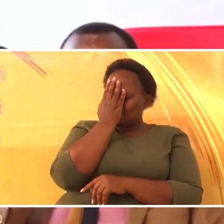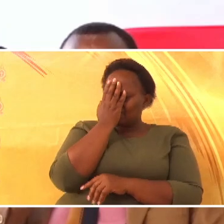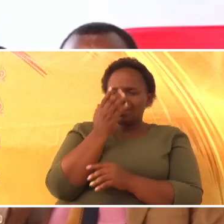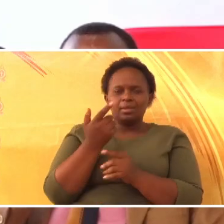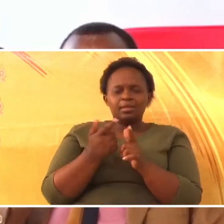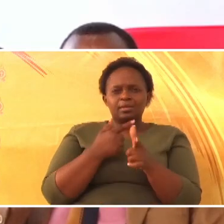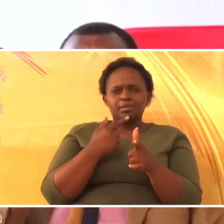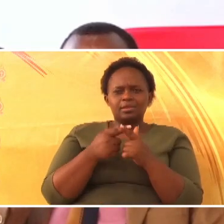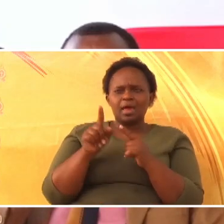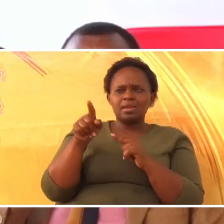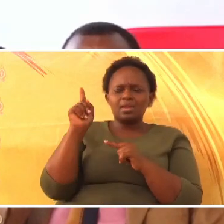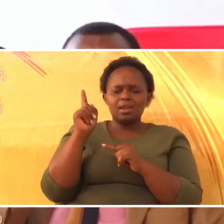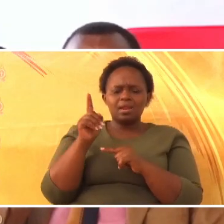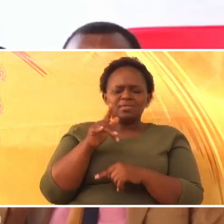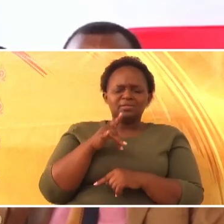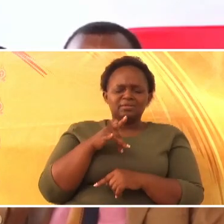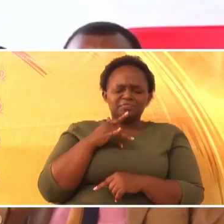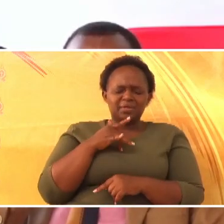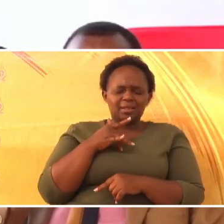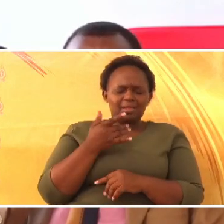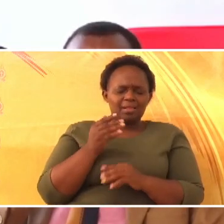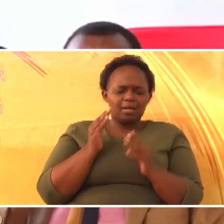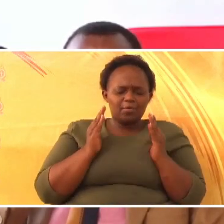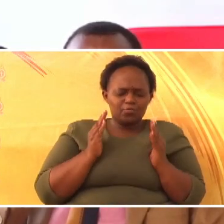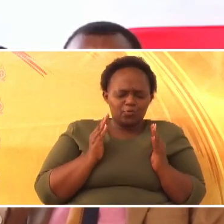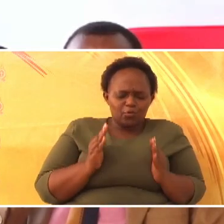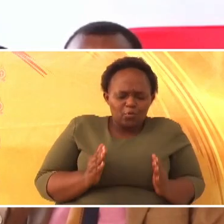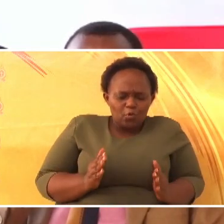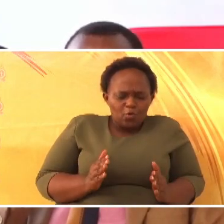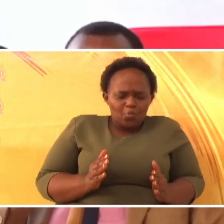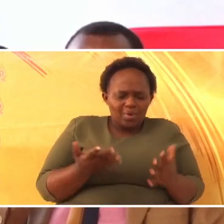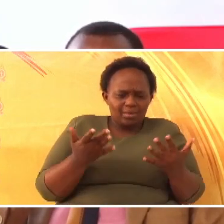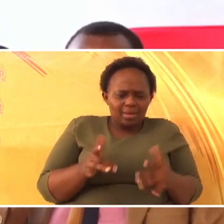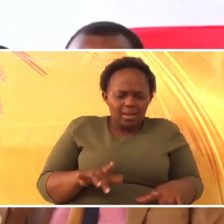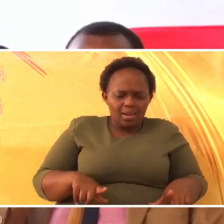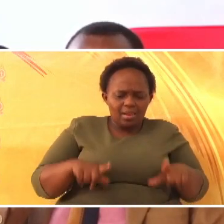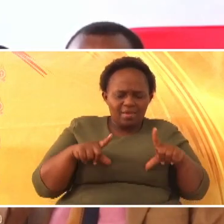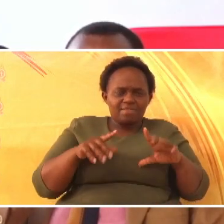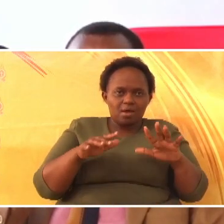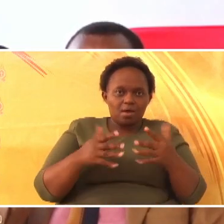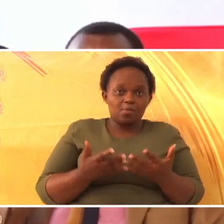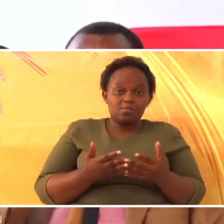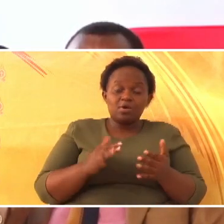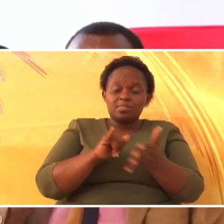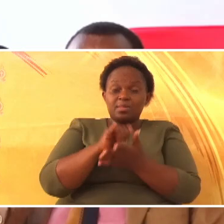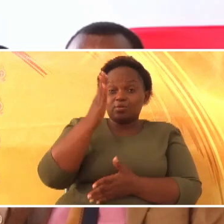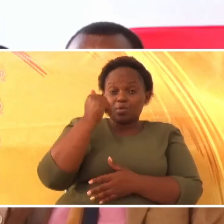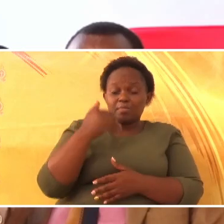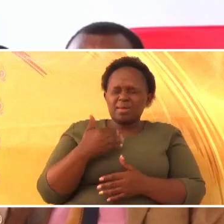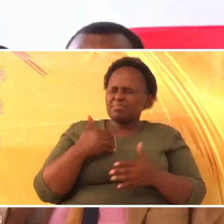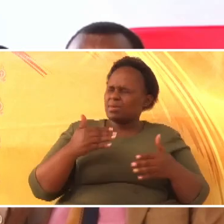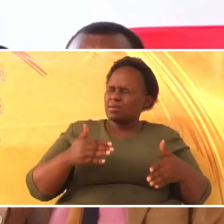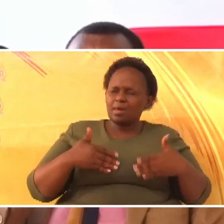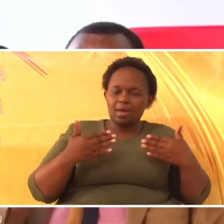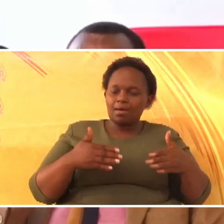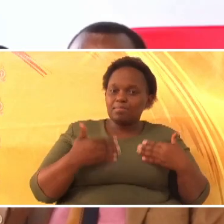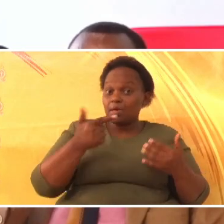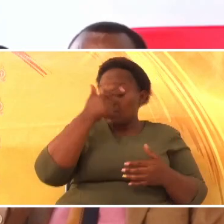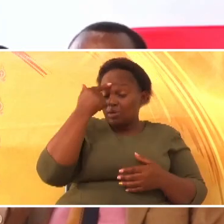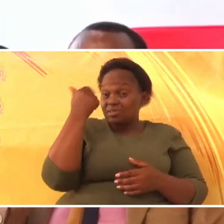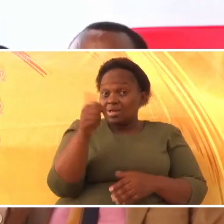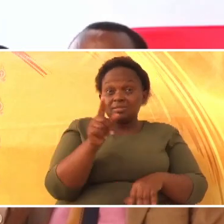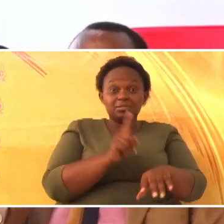vile sisi wanadamu, wanakaa. Na kwa hivyo, mimi nafuraha sana kwa sababu, niki wanashida,